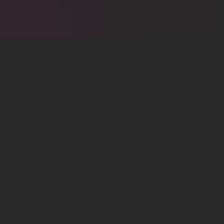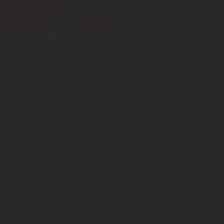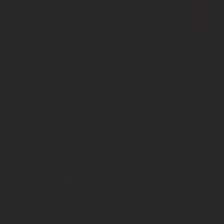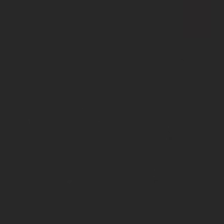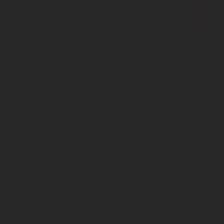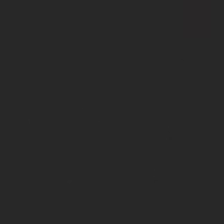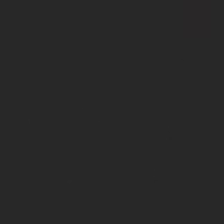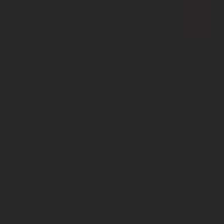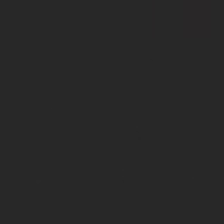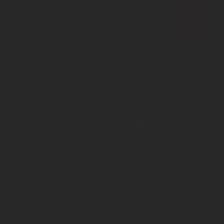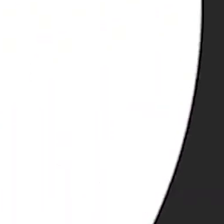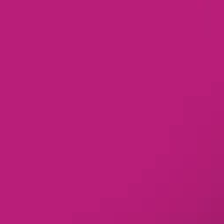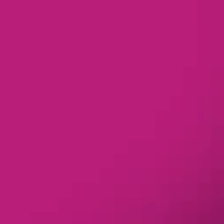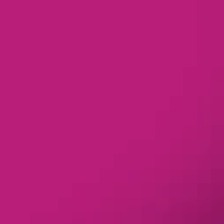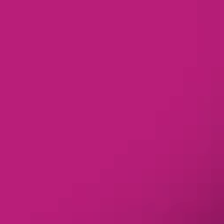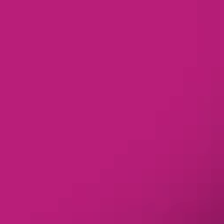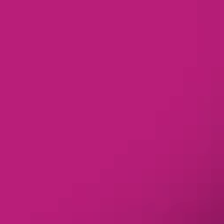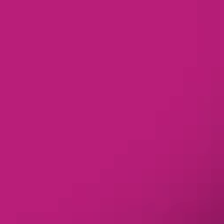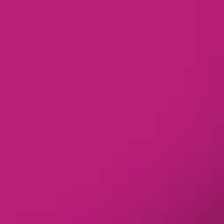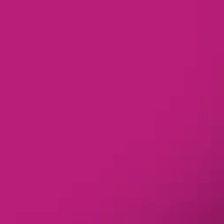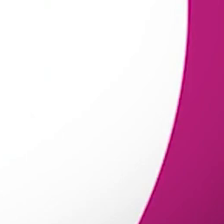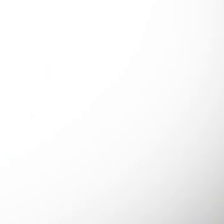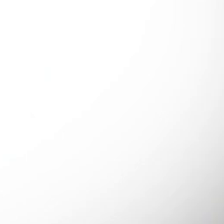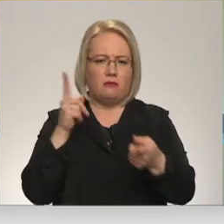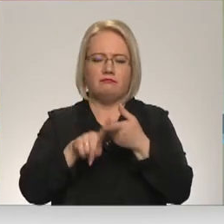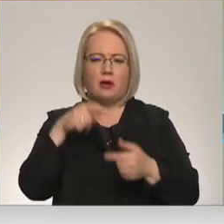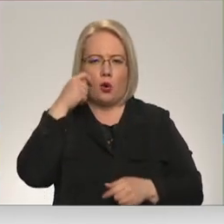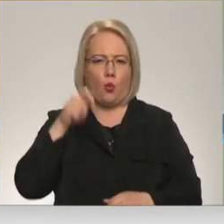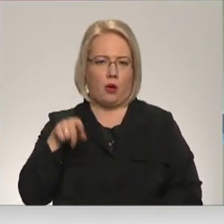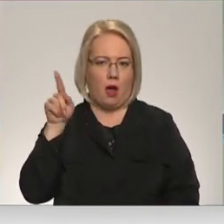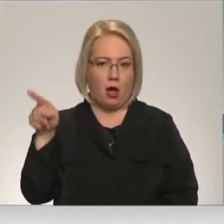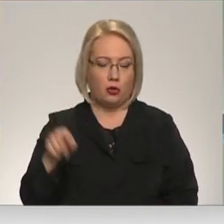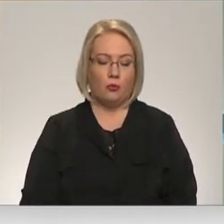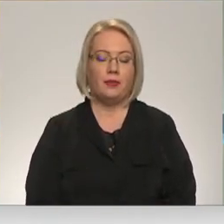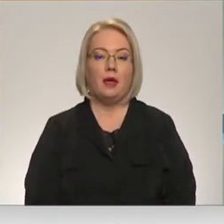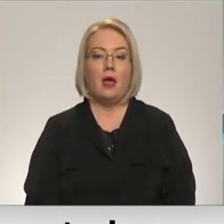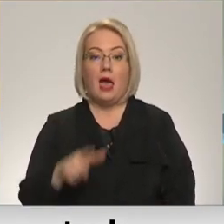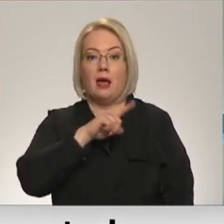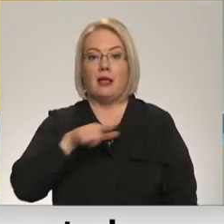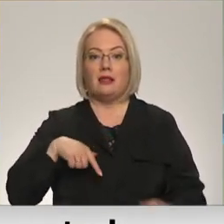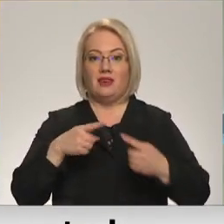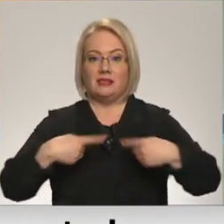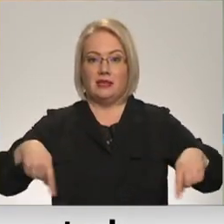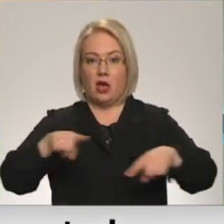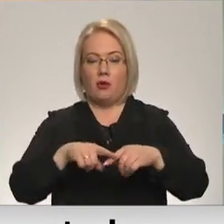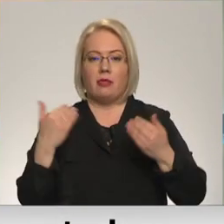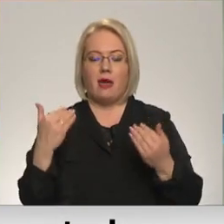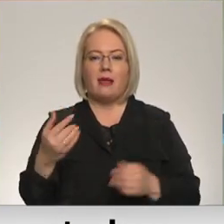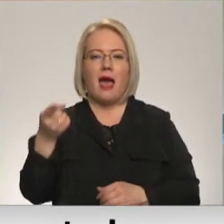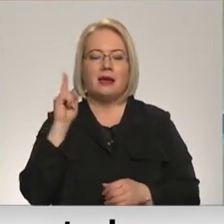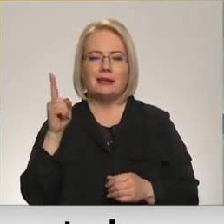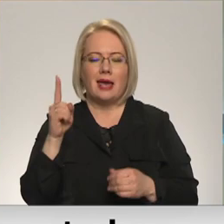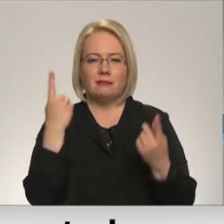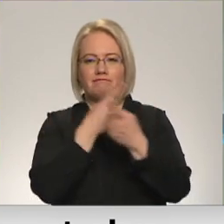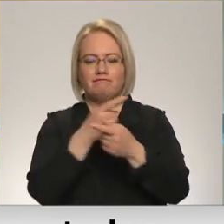Re! Viss ēters ir te! Pašlaik Latvijas teritorijā ir aizliegts translēt deviņus